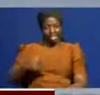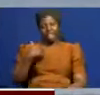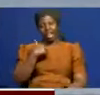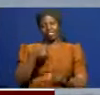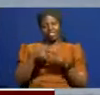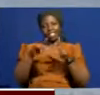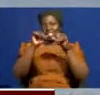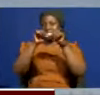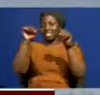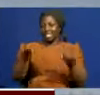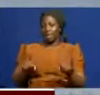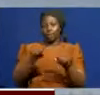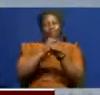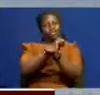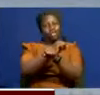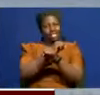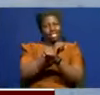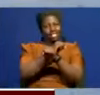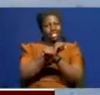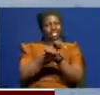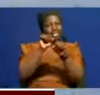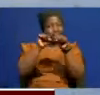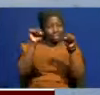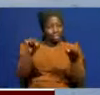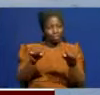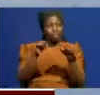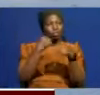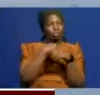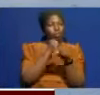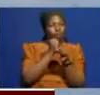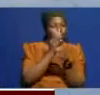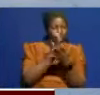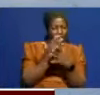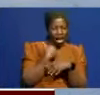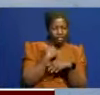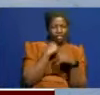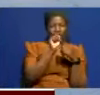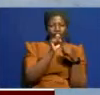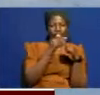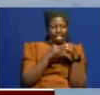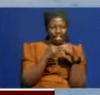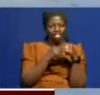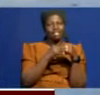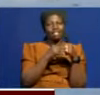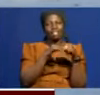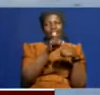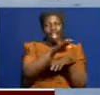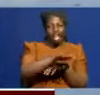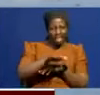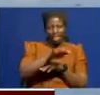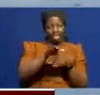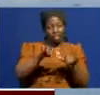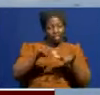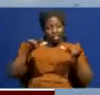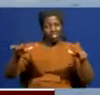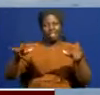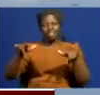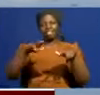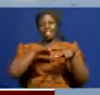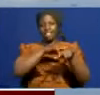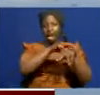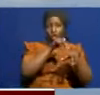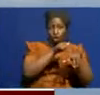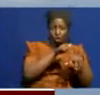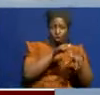njia za kuruka. Kubainisha maeneo hamsinina nane ya arathi oevu ya kitaifa na maeneo